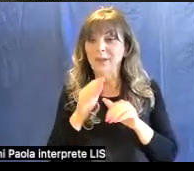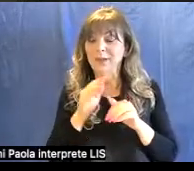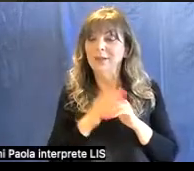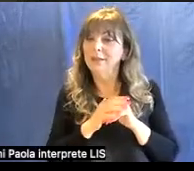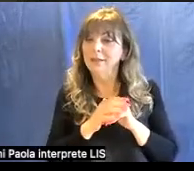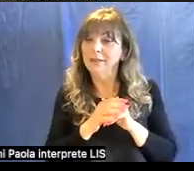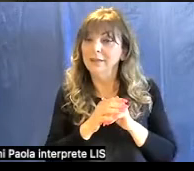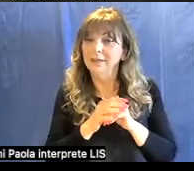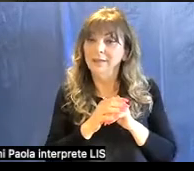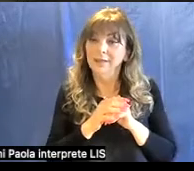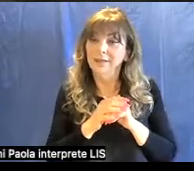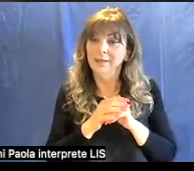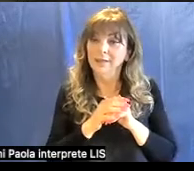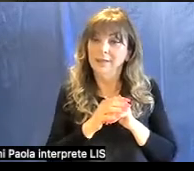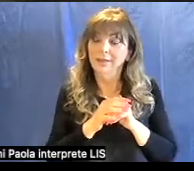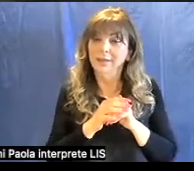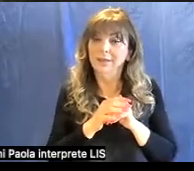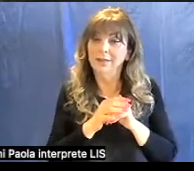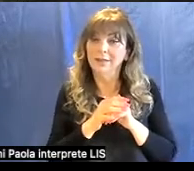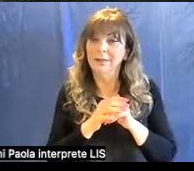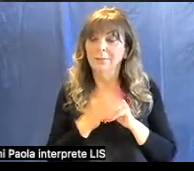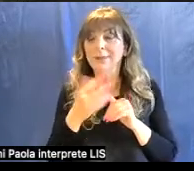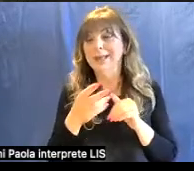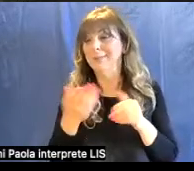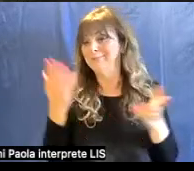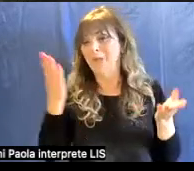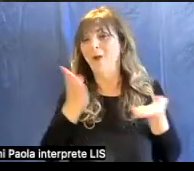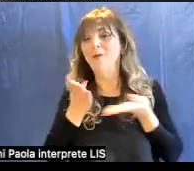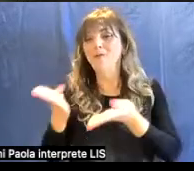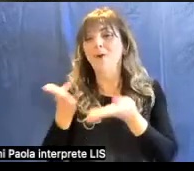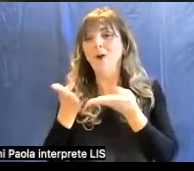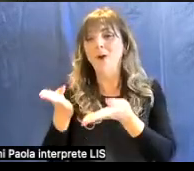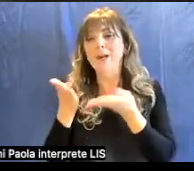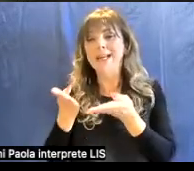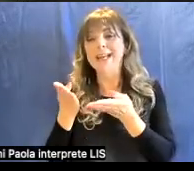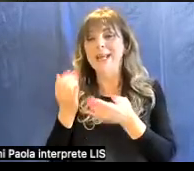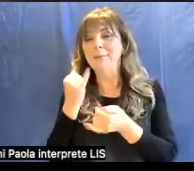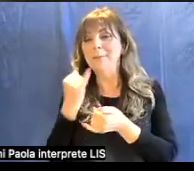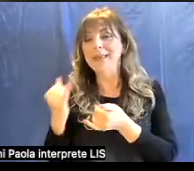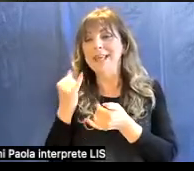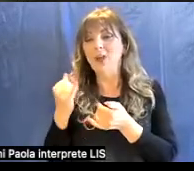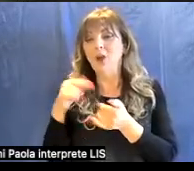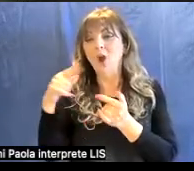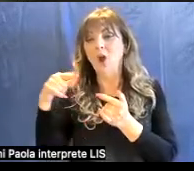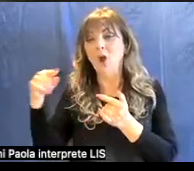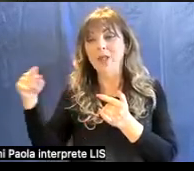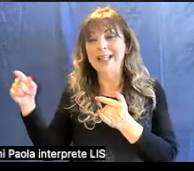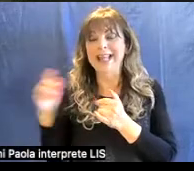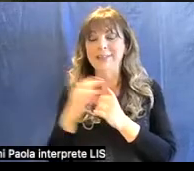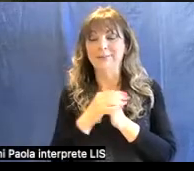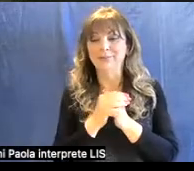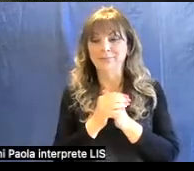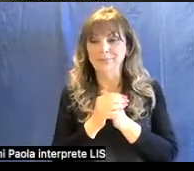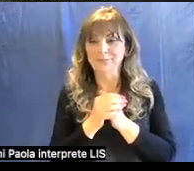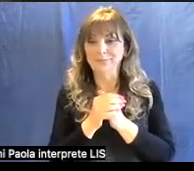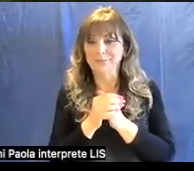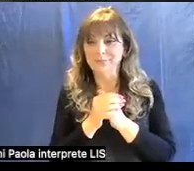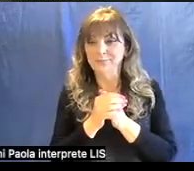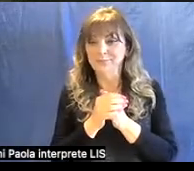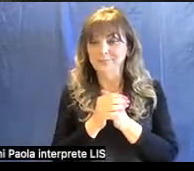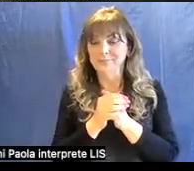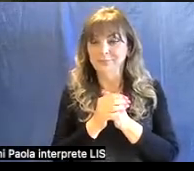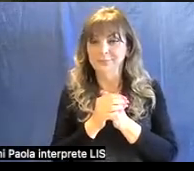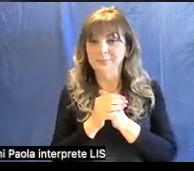nei forni a microonde, per l'appunto, si chiamano proprio microonde. Dove sta la